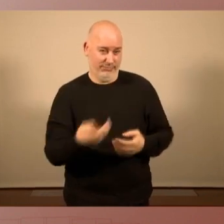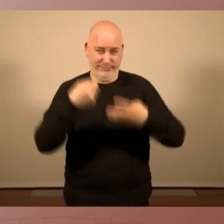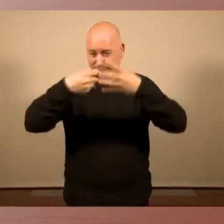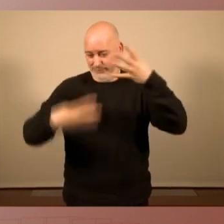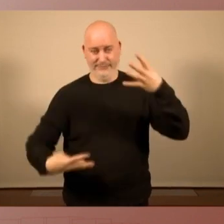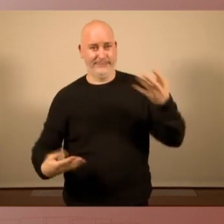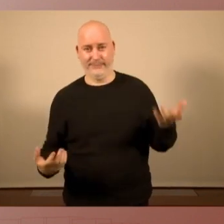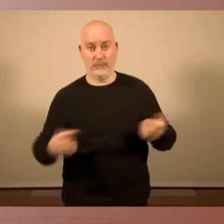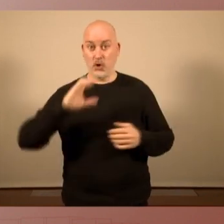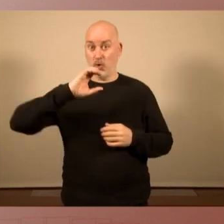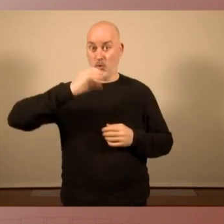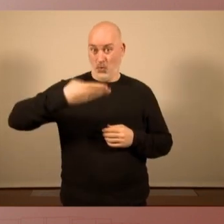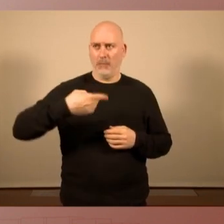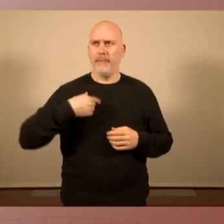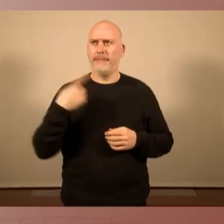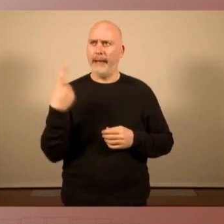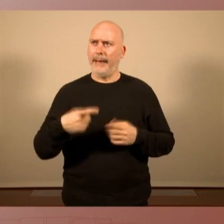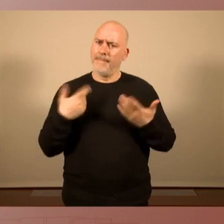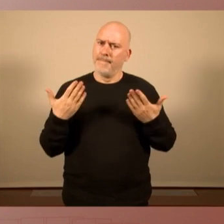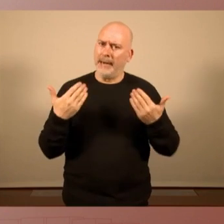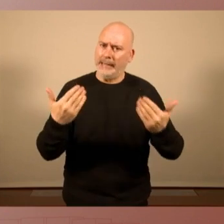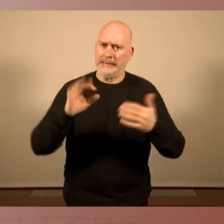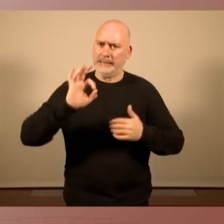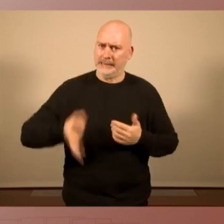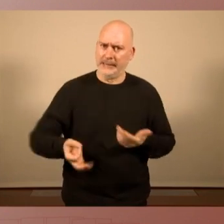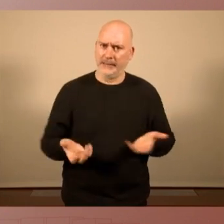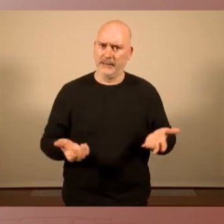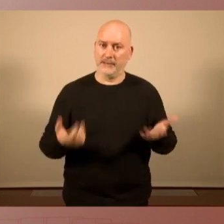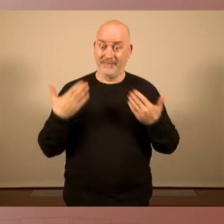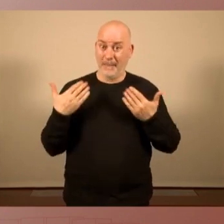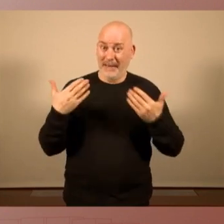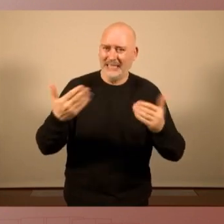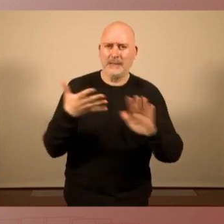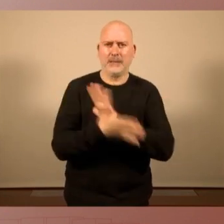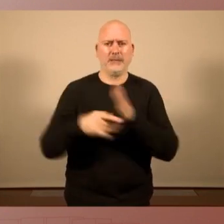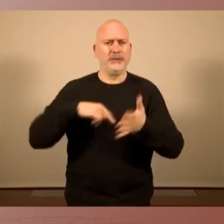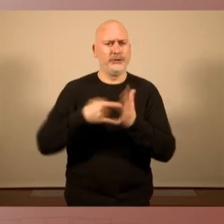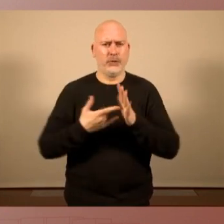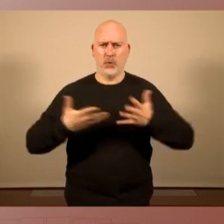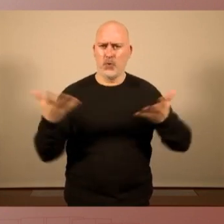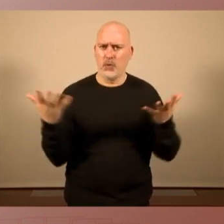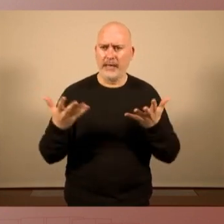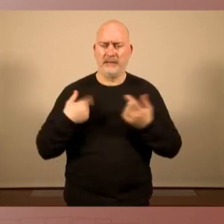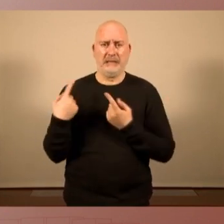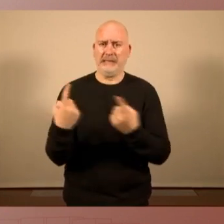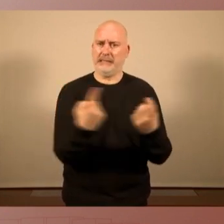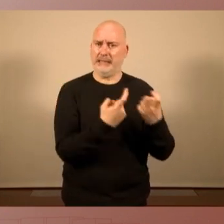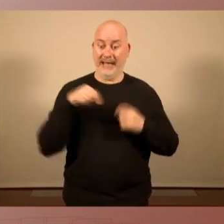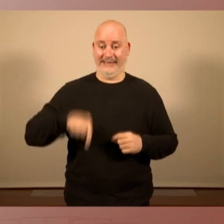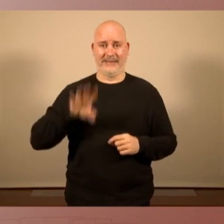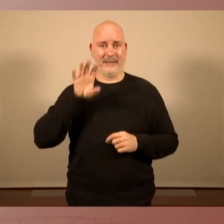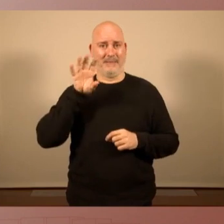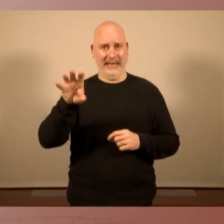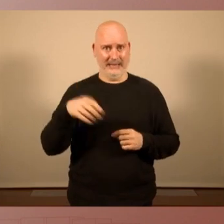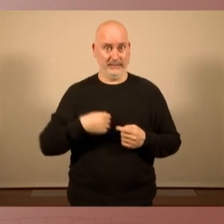tenim pressa, certament. La CUP tenim pressa. Tenim pressa per resoldre les urgències i les necessitats d'aquest país, que